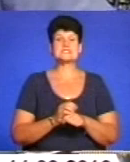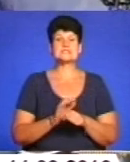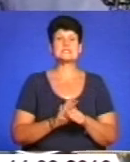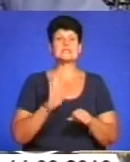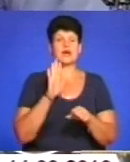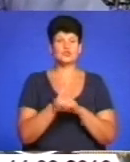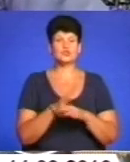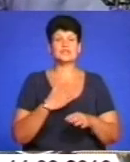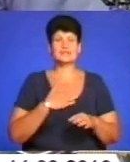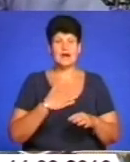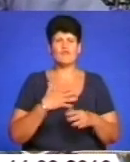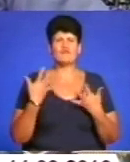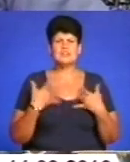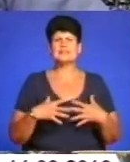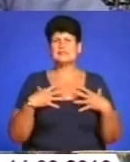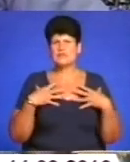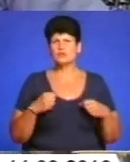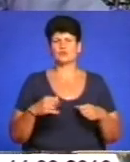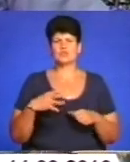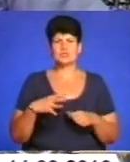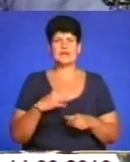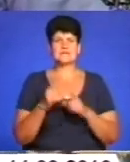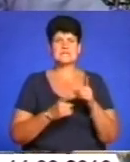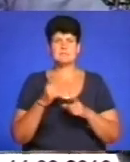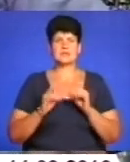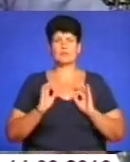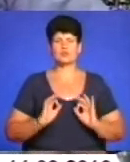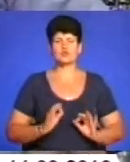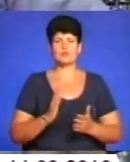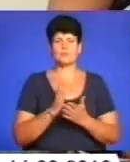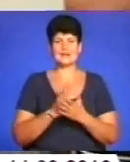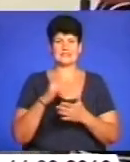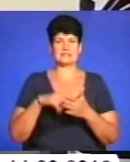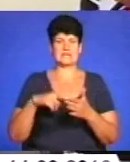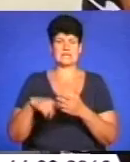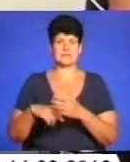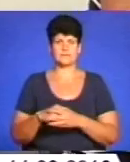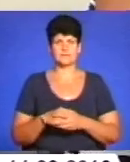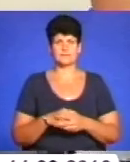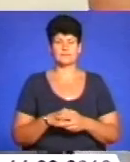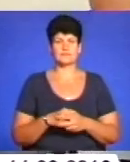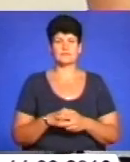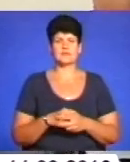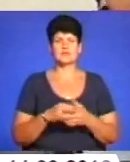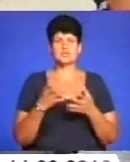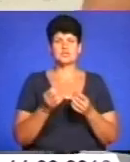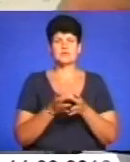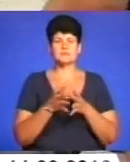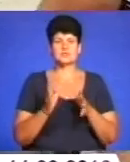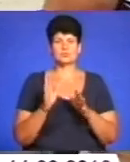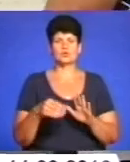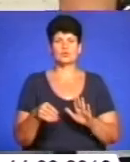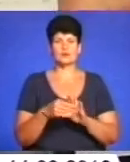як громадськості, вже надоїло чекати чергової зміни прокурору, щоб мати чергові надії. Ви ще більше надували корупцію, як